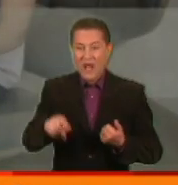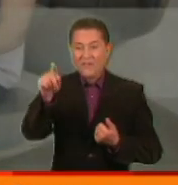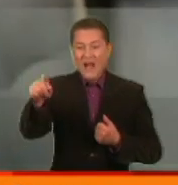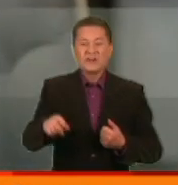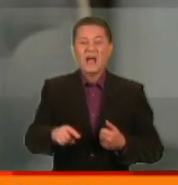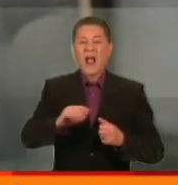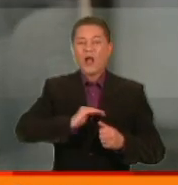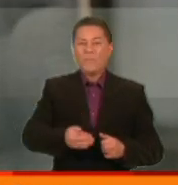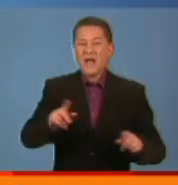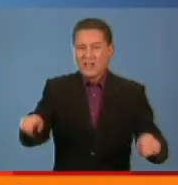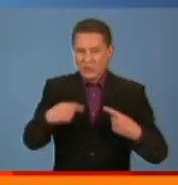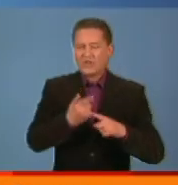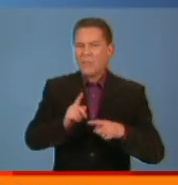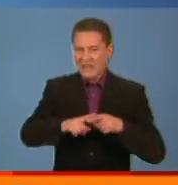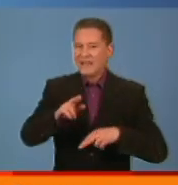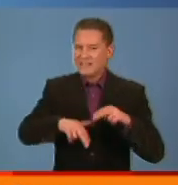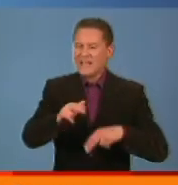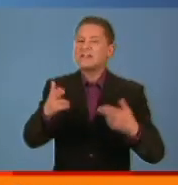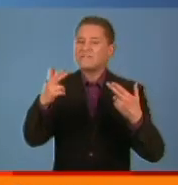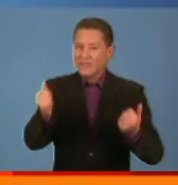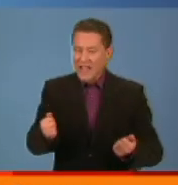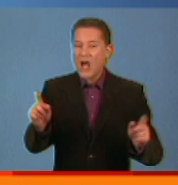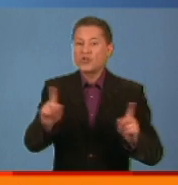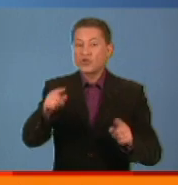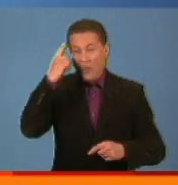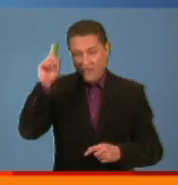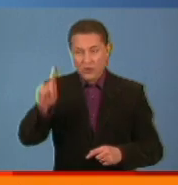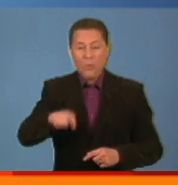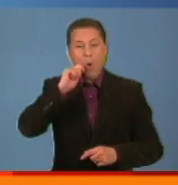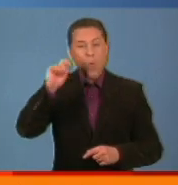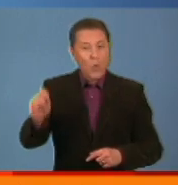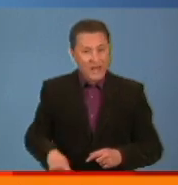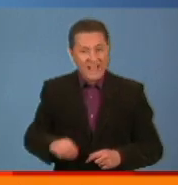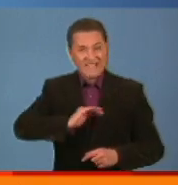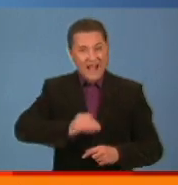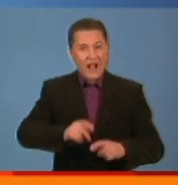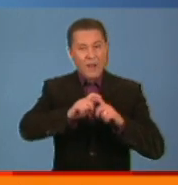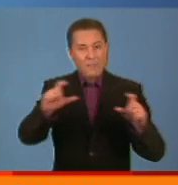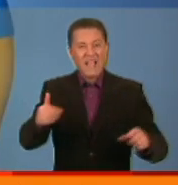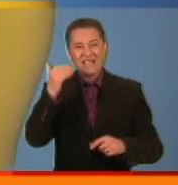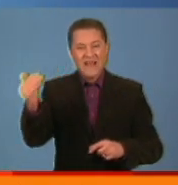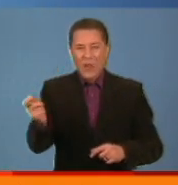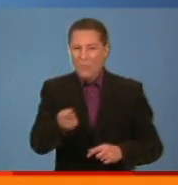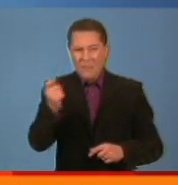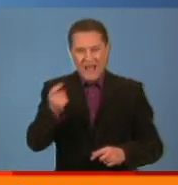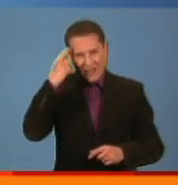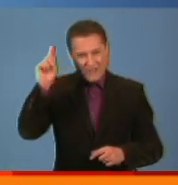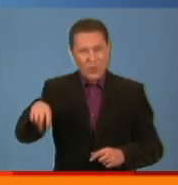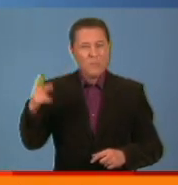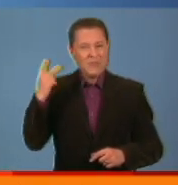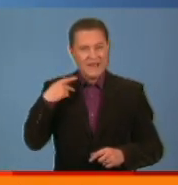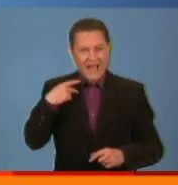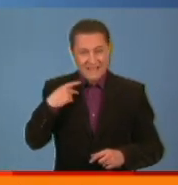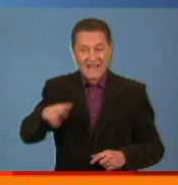конкретно під це створю? Так. Що відомо з відкритих джерел? Українське Емпоріум Проперті зналежить маловідомій британській компанії.